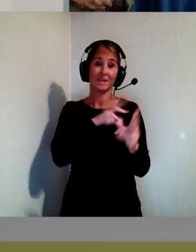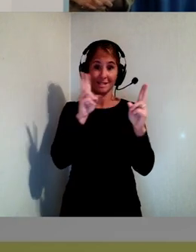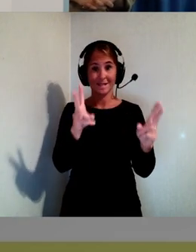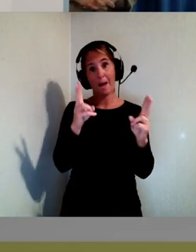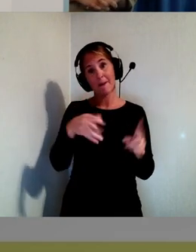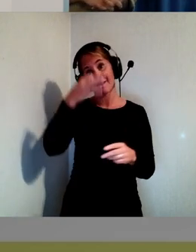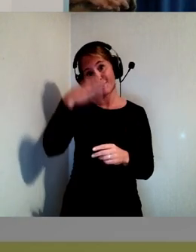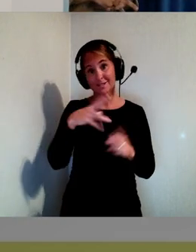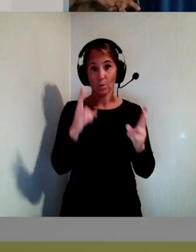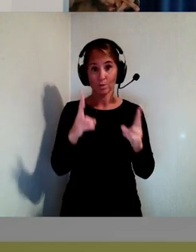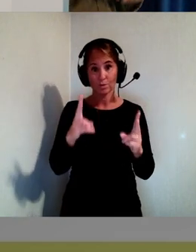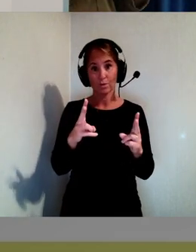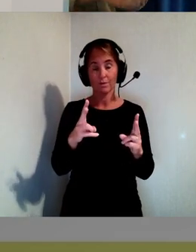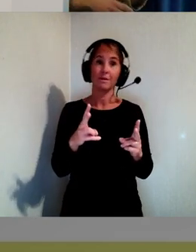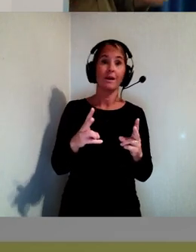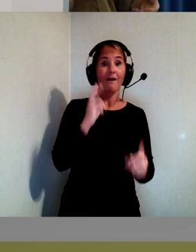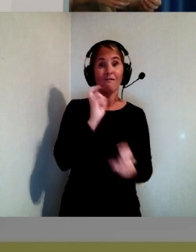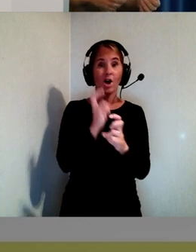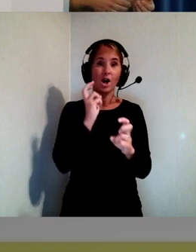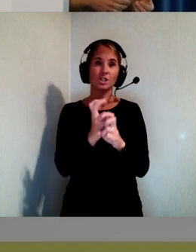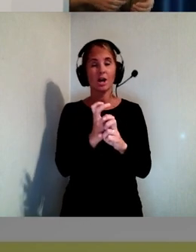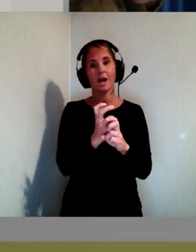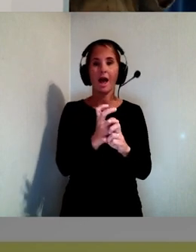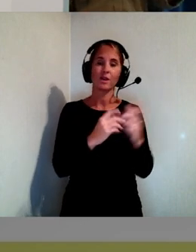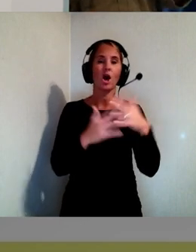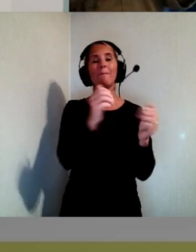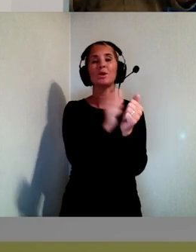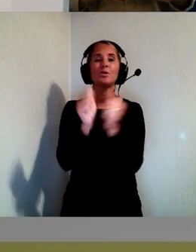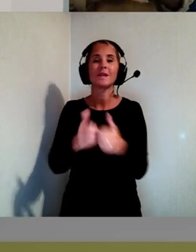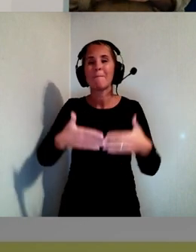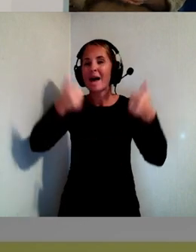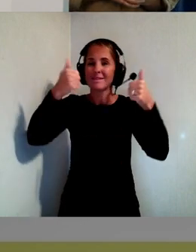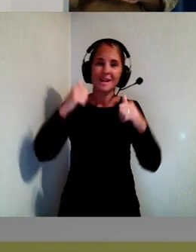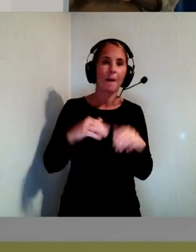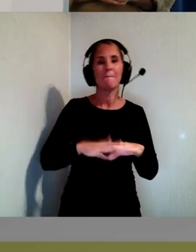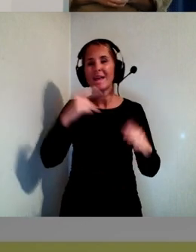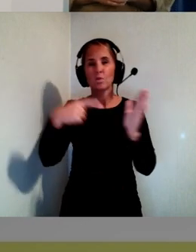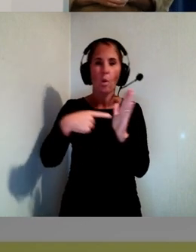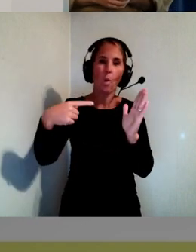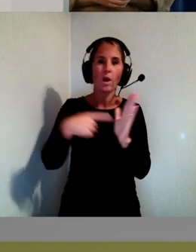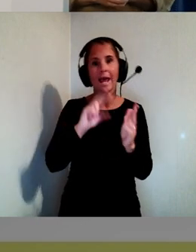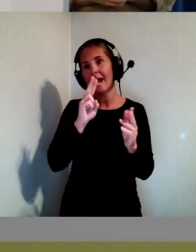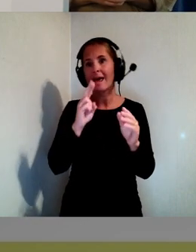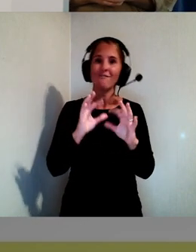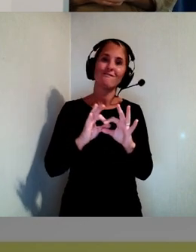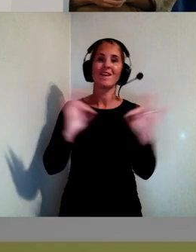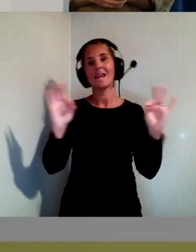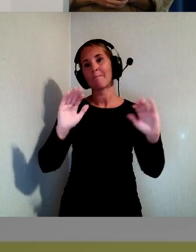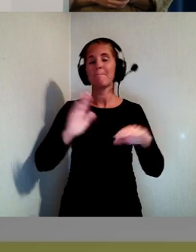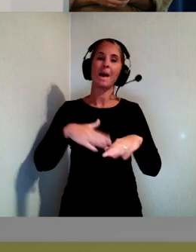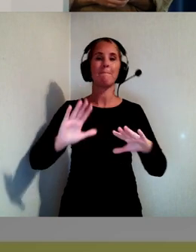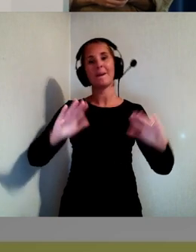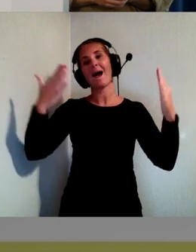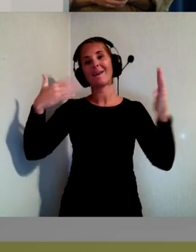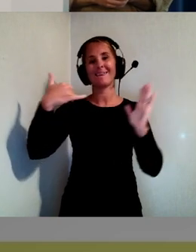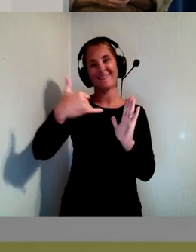man framställer en produkt så mycket tåligare eller bättre eller blankare på produktbilden. Det skulle också kunna